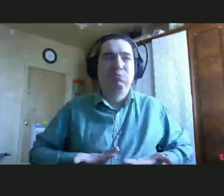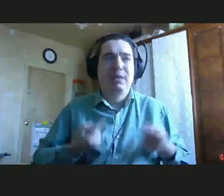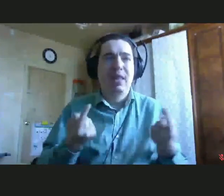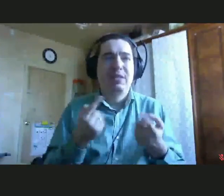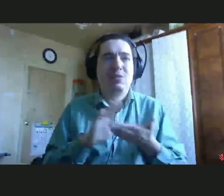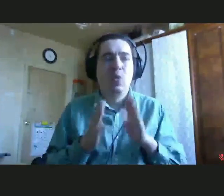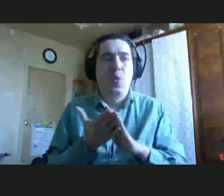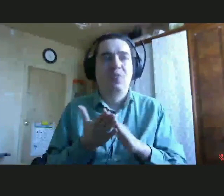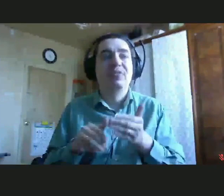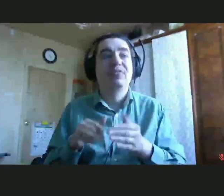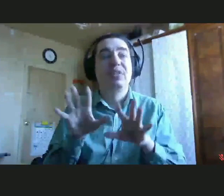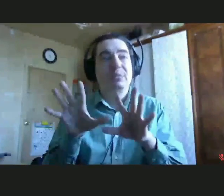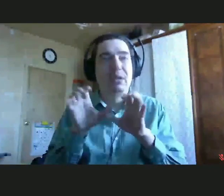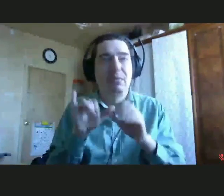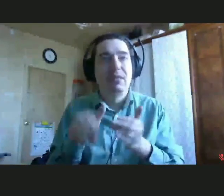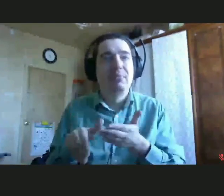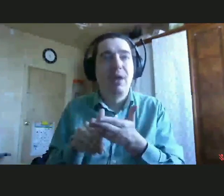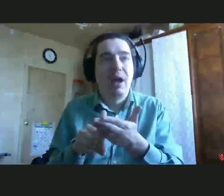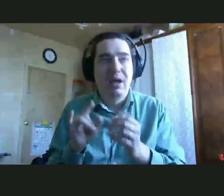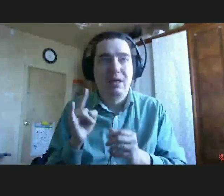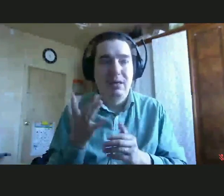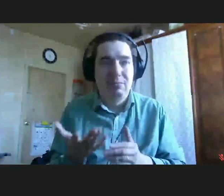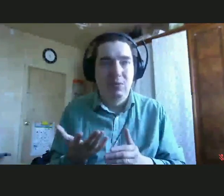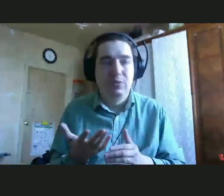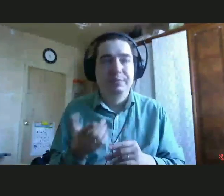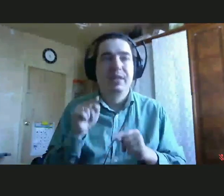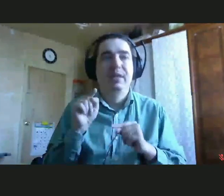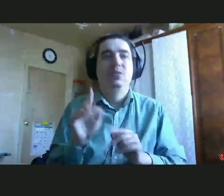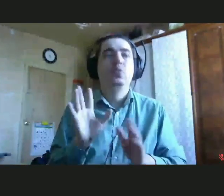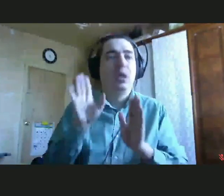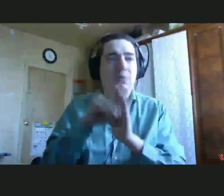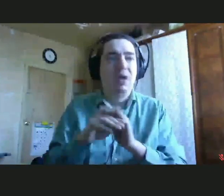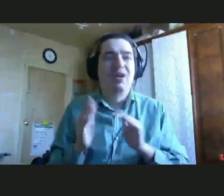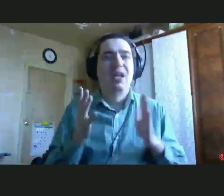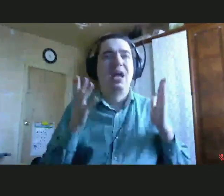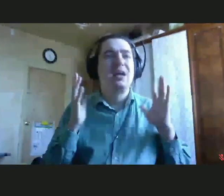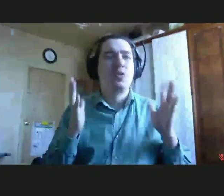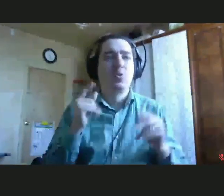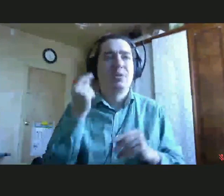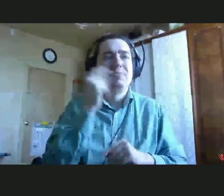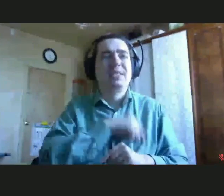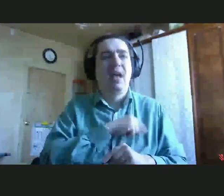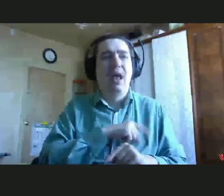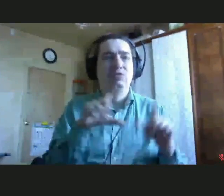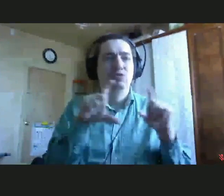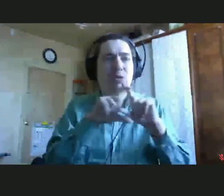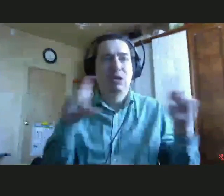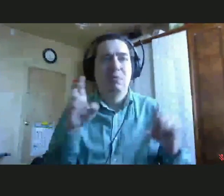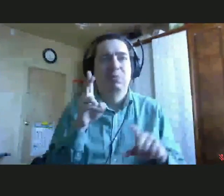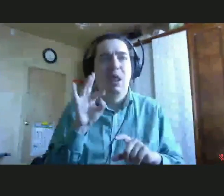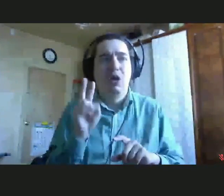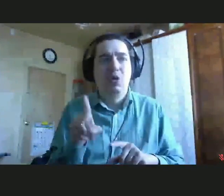помогать своему ребенку. В этот проект добавлен огромный психологический блок. Это индивидуальная работа с психологом и групповая